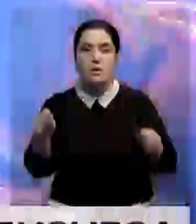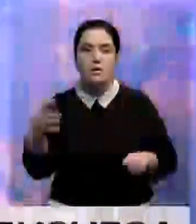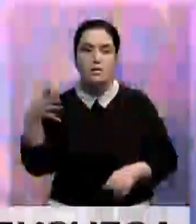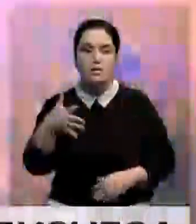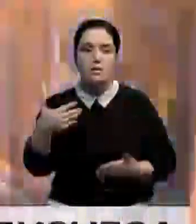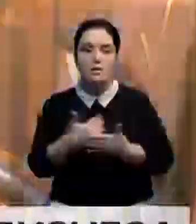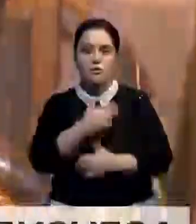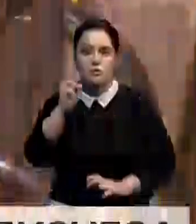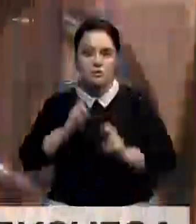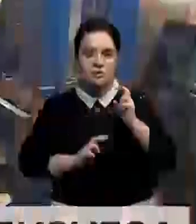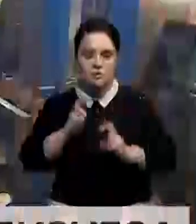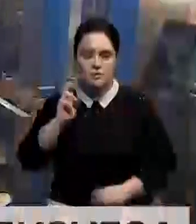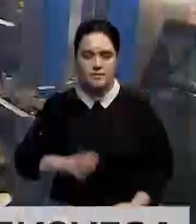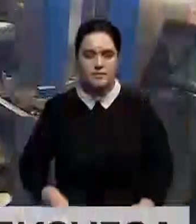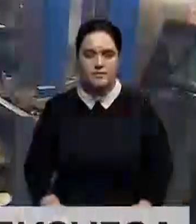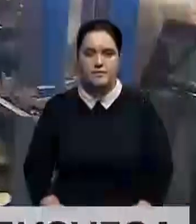5000 новых предприятий.